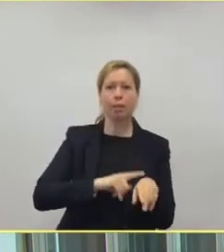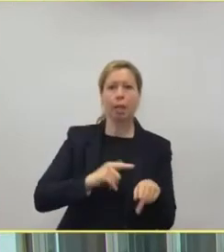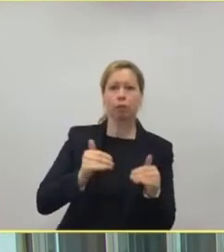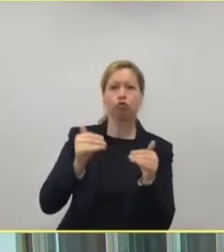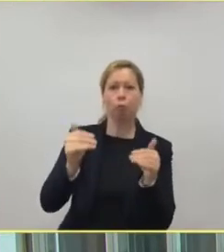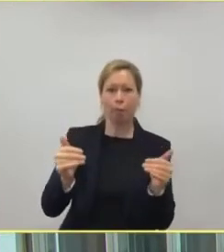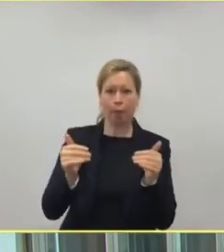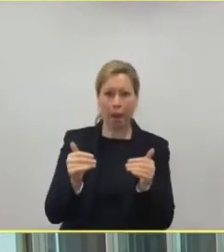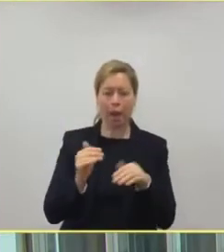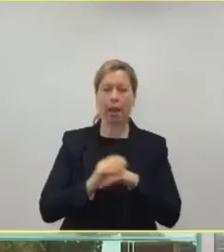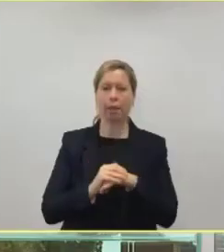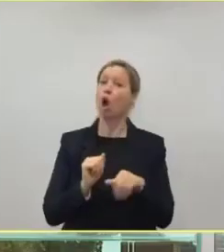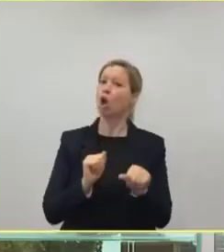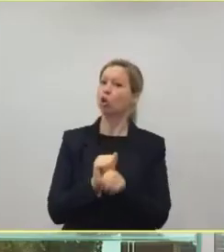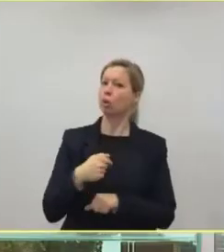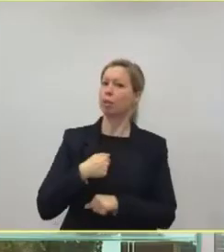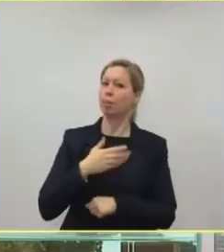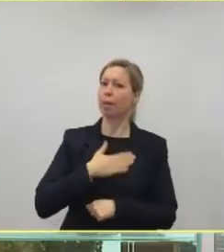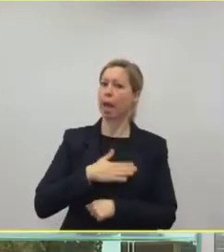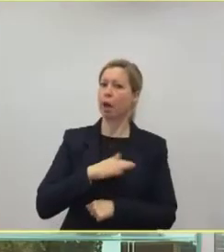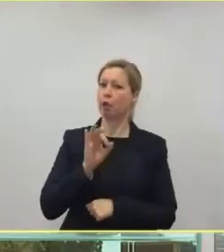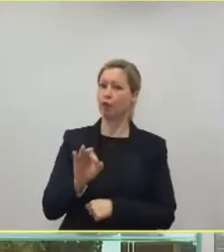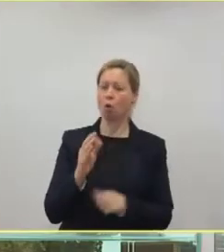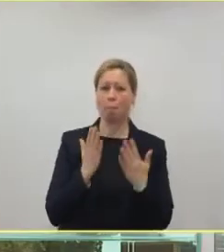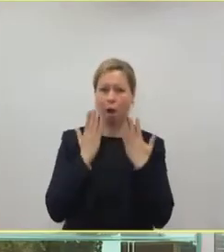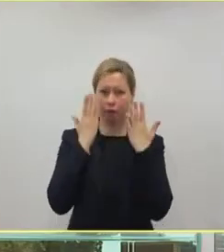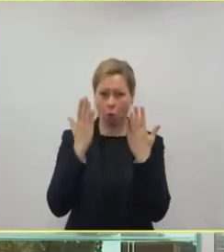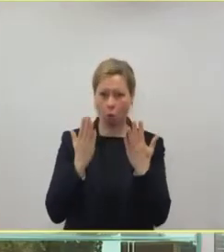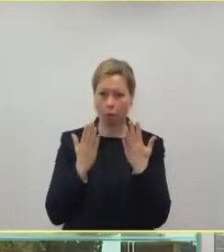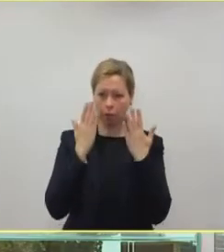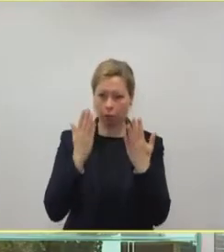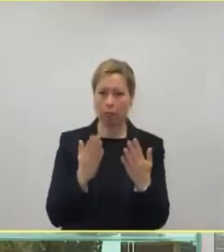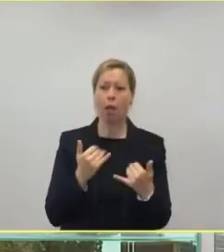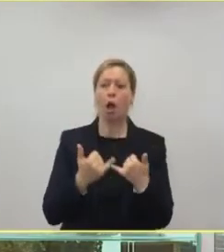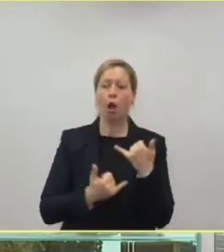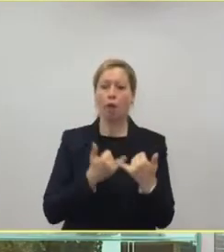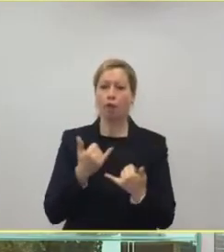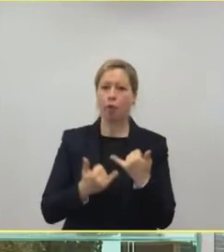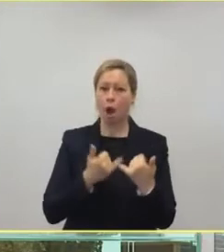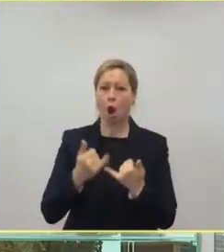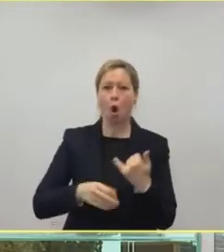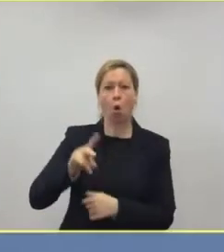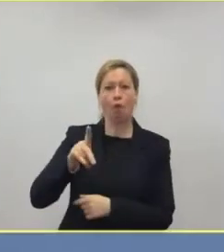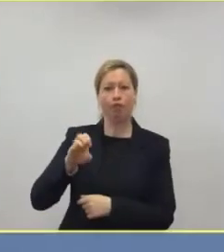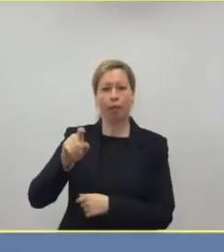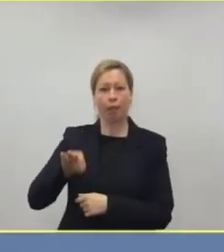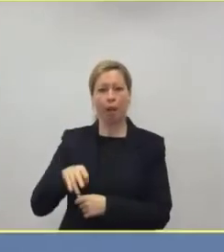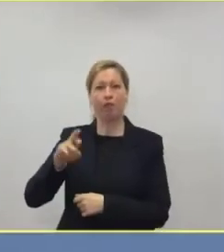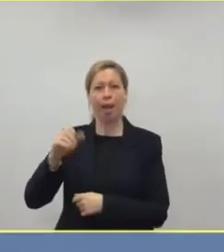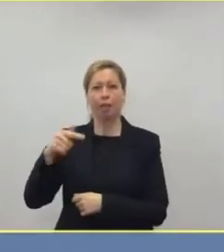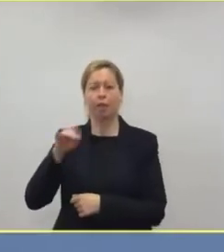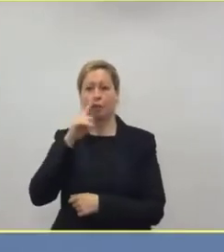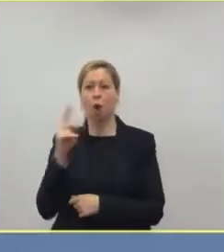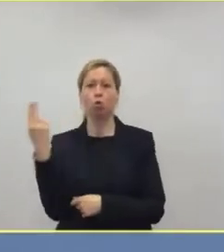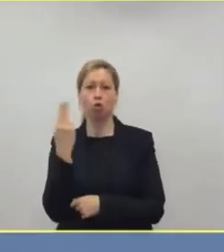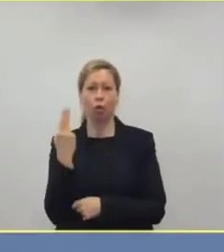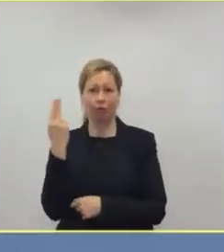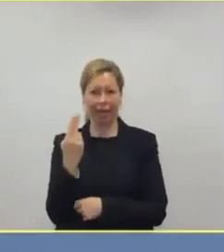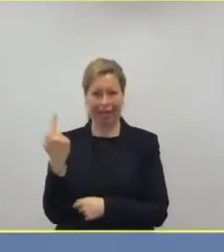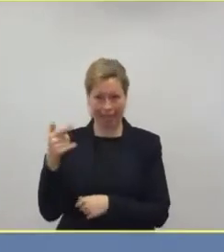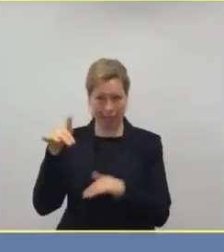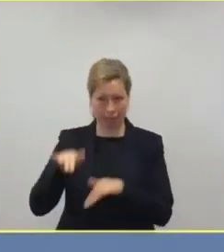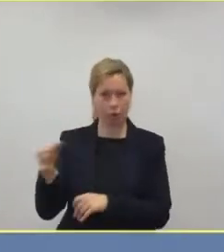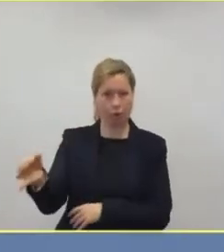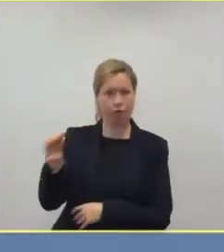vor, wie sie hier eingelaufen sind. Frau Polona Fiafz von RTV Slowenien fragt,